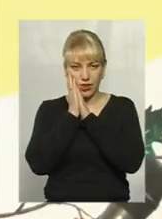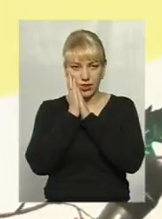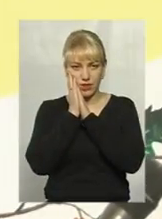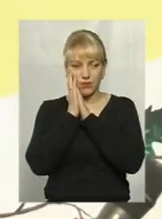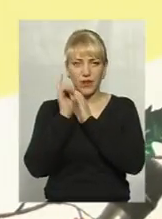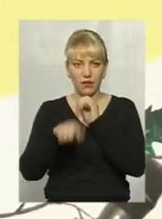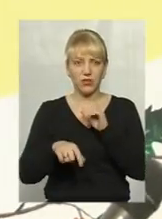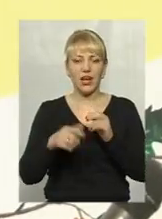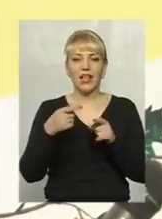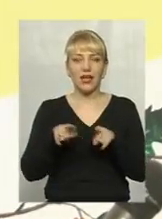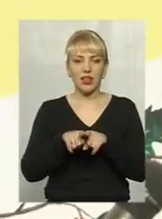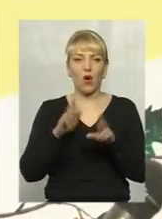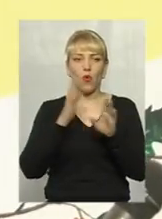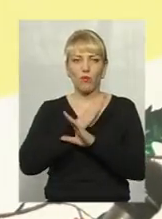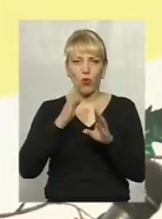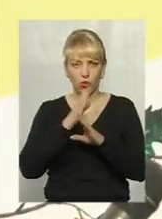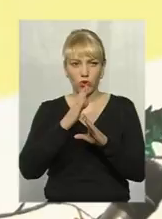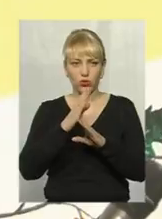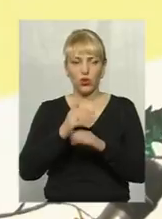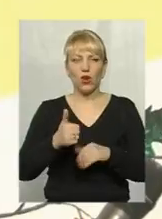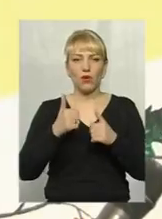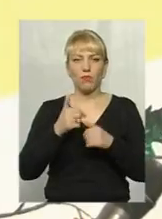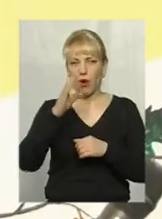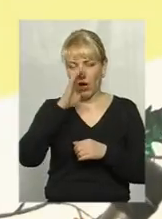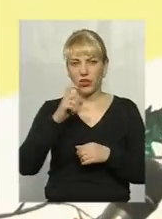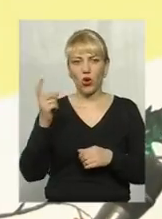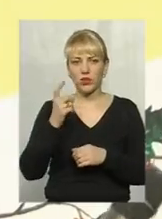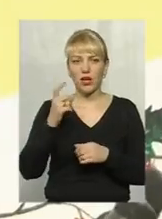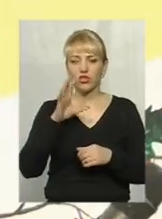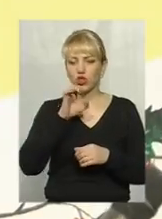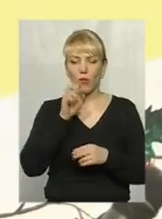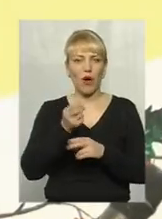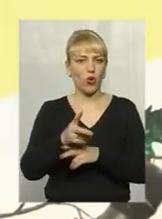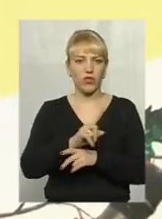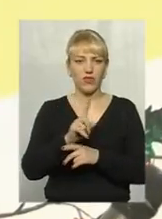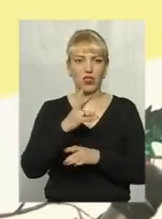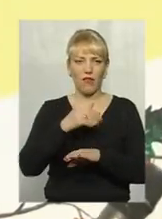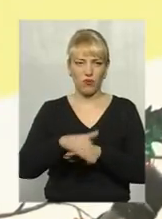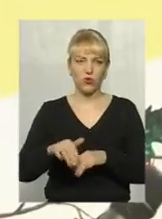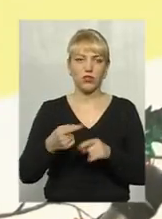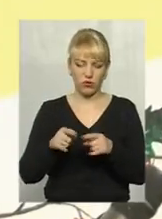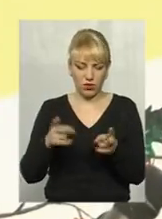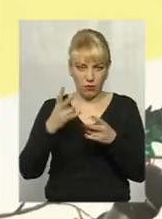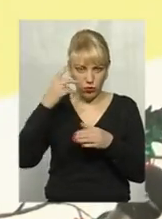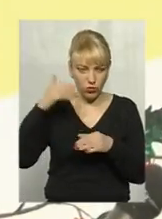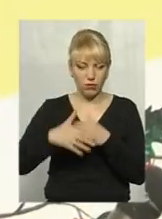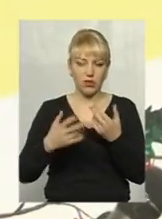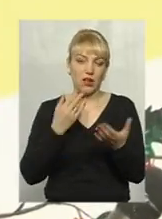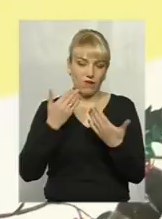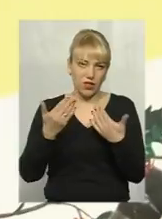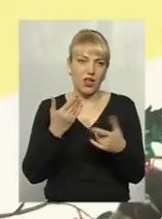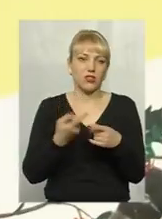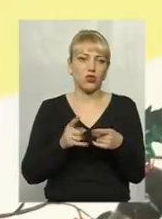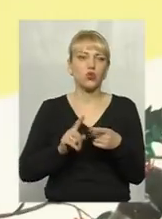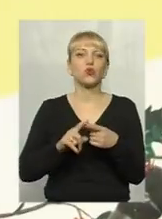Таку погоду, як знаєте, і поганий хазяїн, собаку не вижене на вулиці, а тут треба розуміти, віднестися до цього